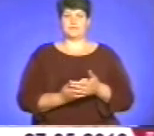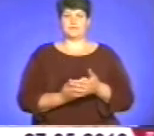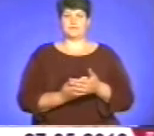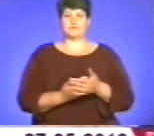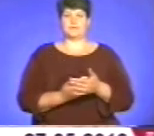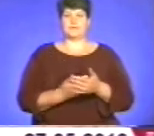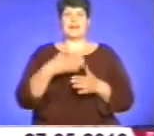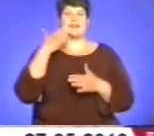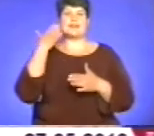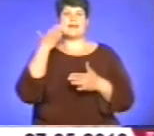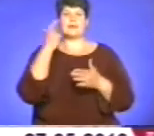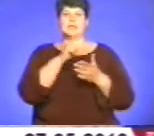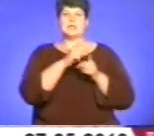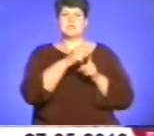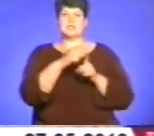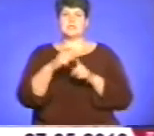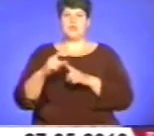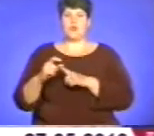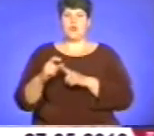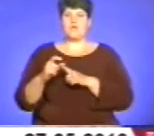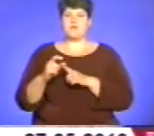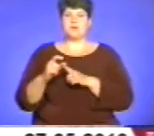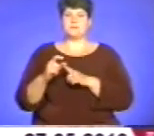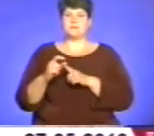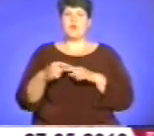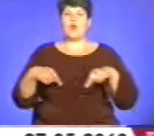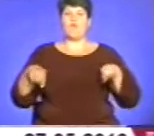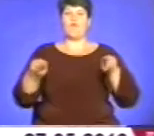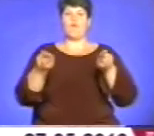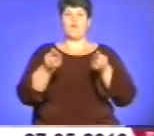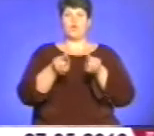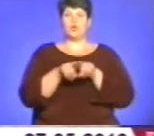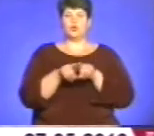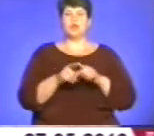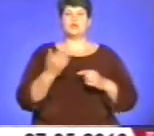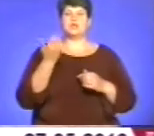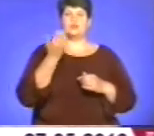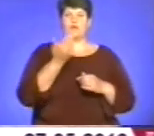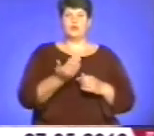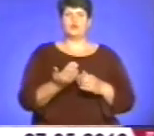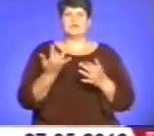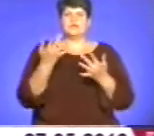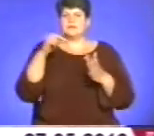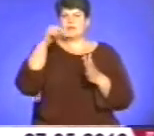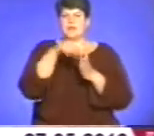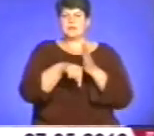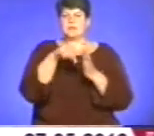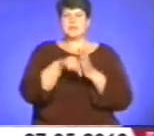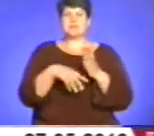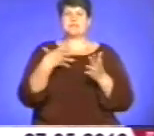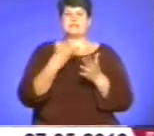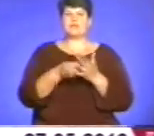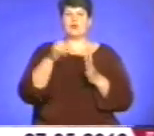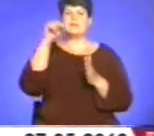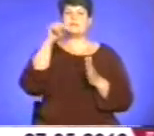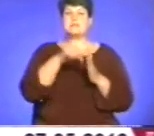Легкість слова Тереса Шевченка, водночас воно настільки глибинне за своїм змістом кожне